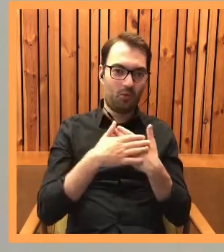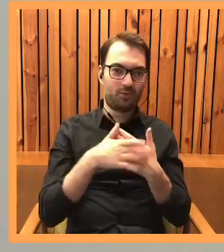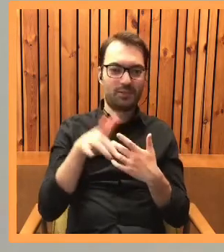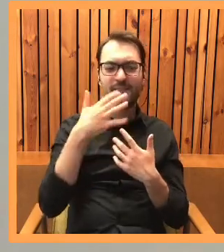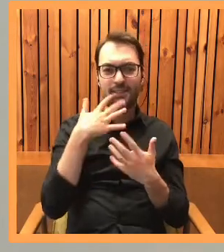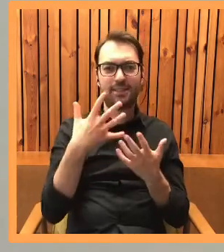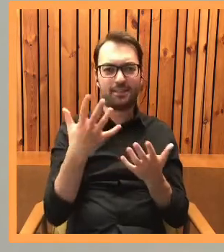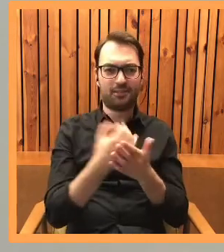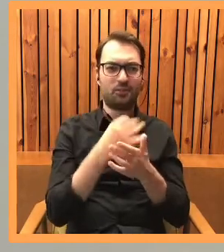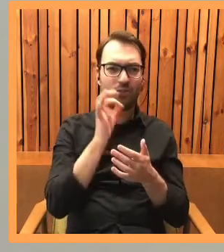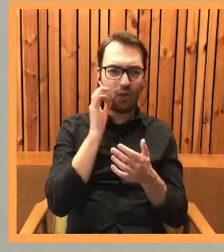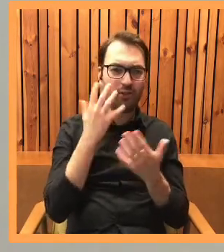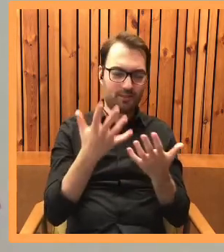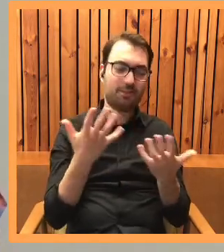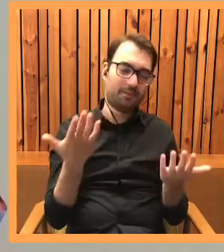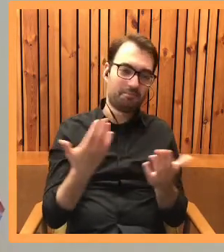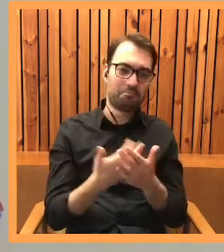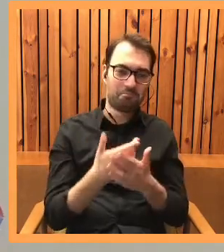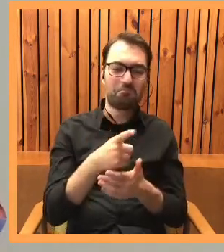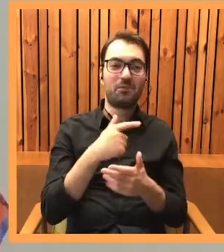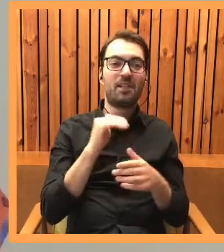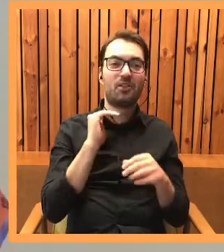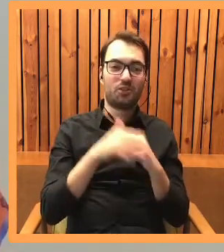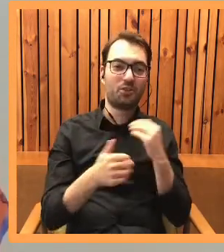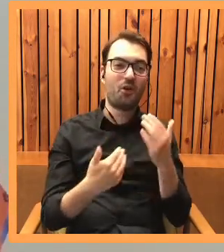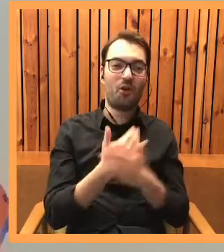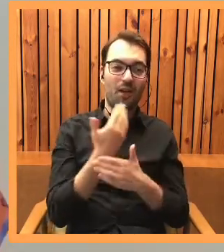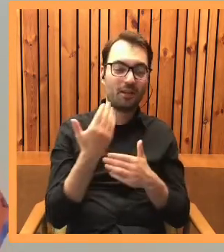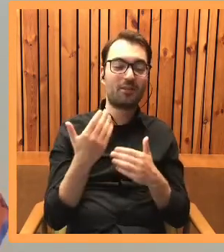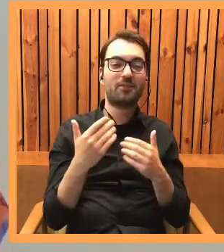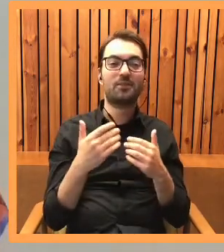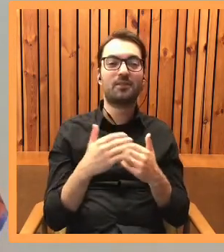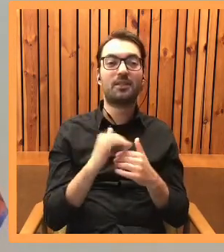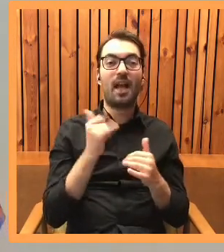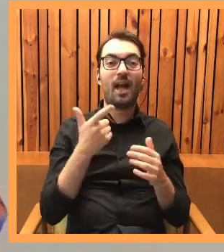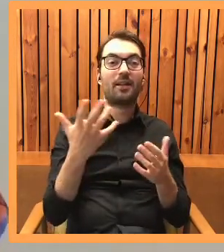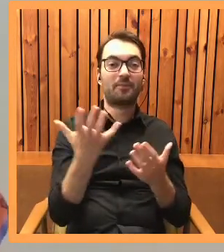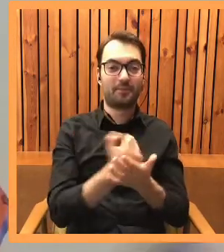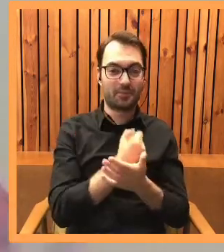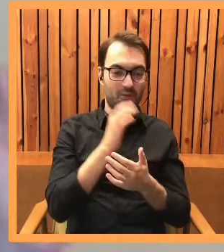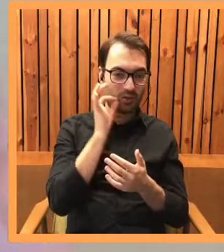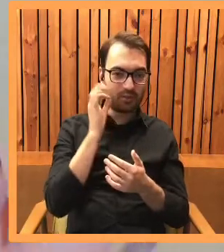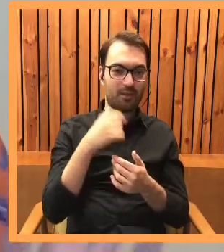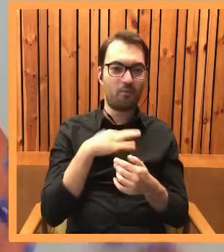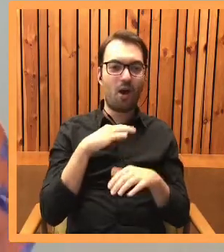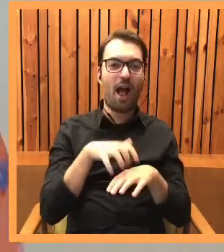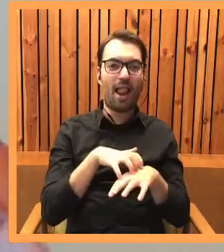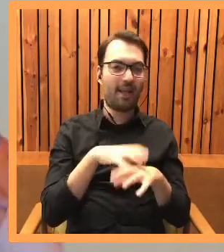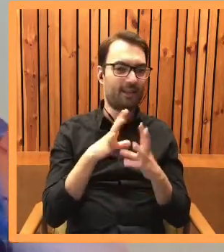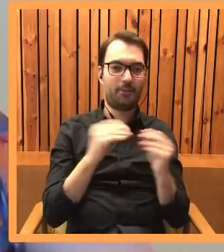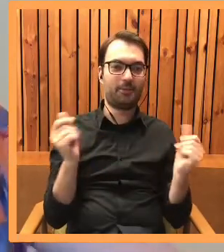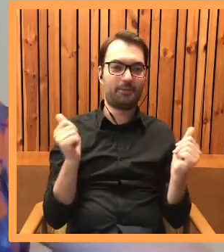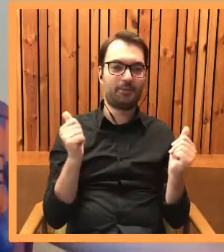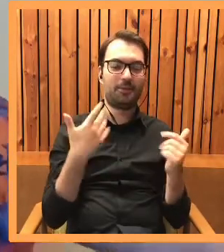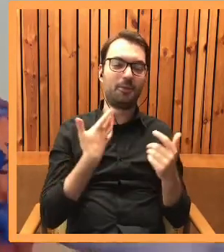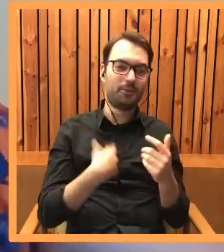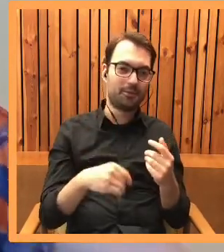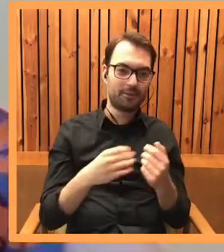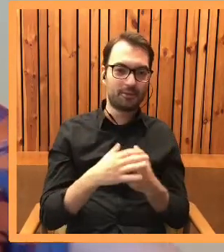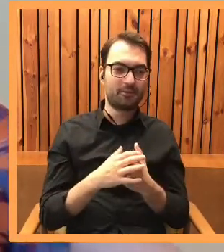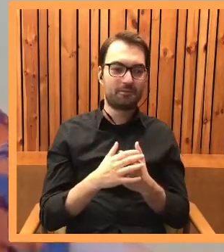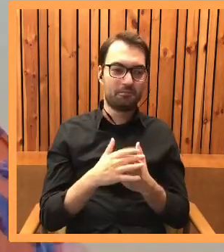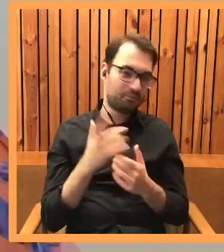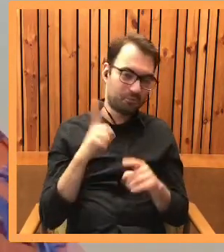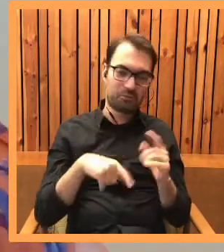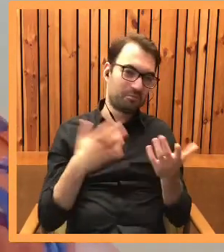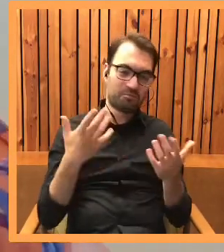on bardzo chciał mieć w domu takiego zwierzaka. Na szczęście okazało się, kiedy już przygarnęliśmy, że moja alergia gdzieś się wycofała. No i